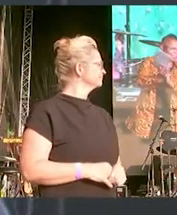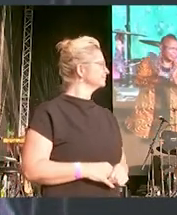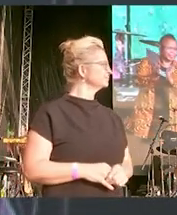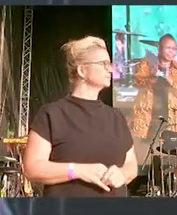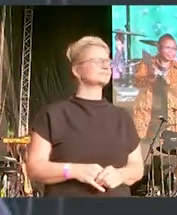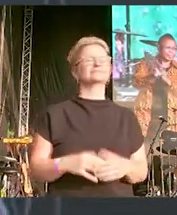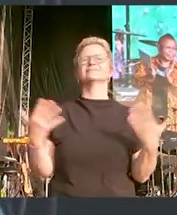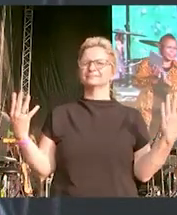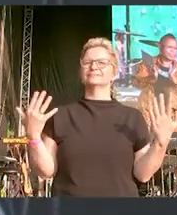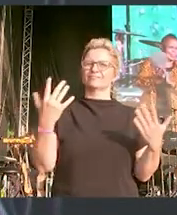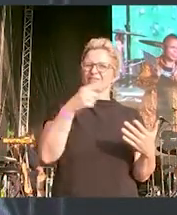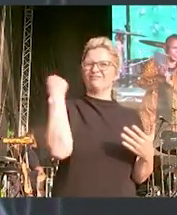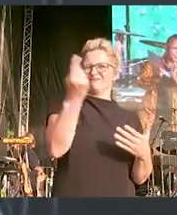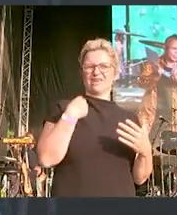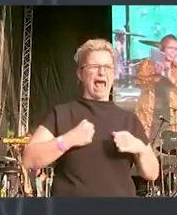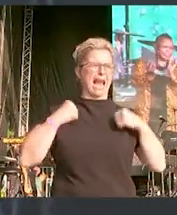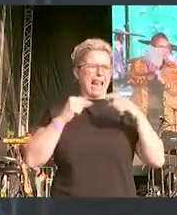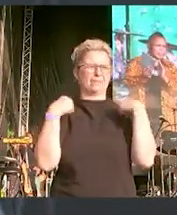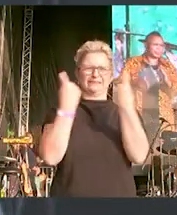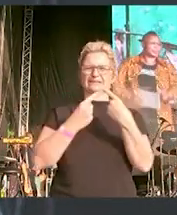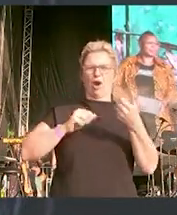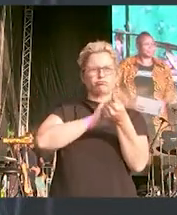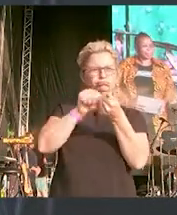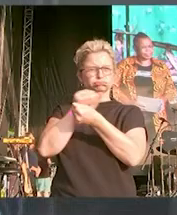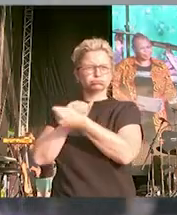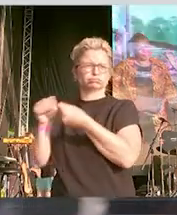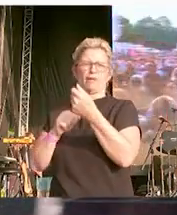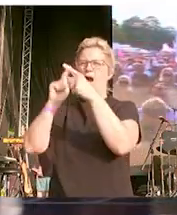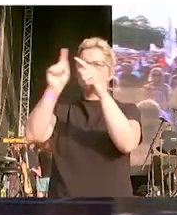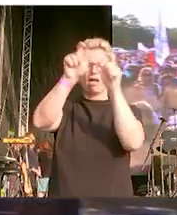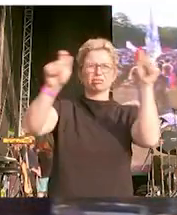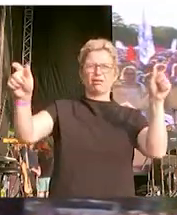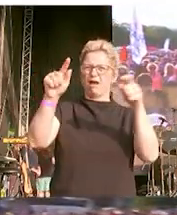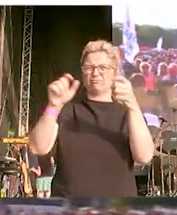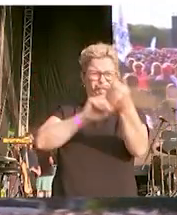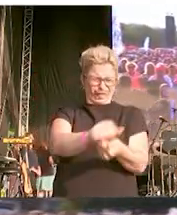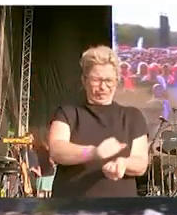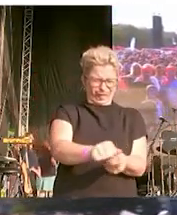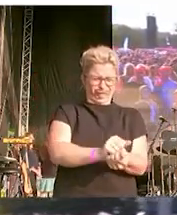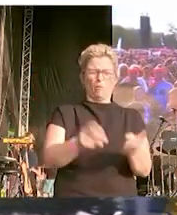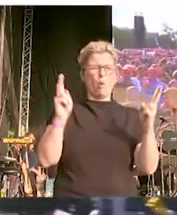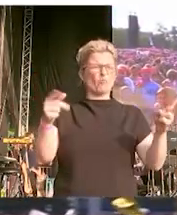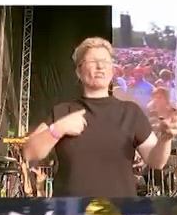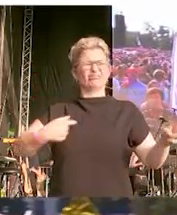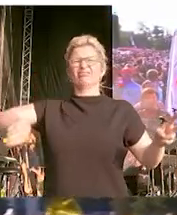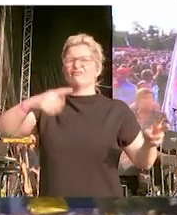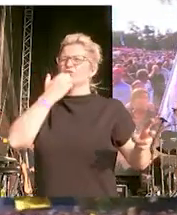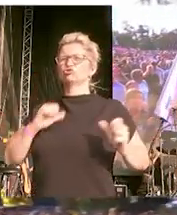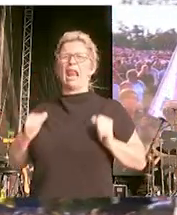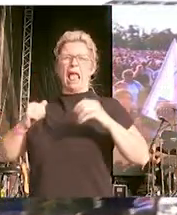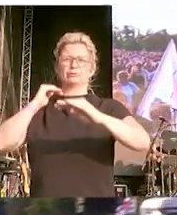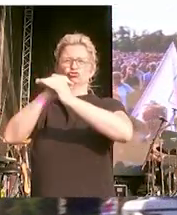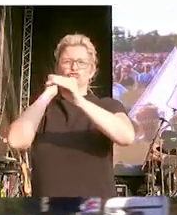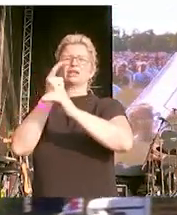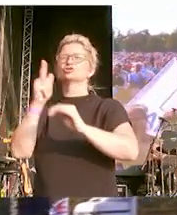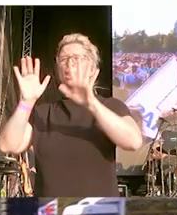Wir zerstören den Lebensraum anderer, damit wir unseren Lebensstandard erhalten können. Deswegen kämpfen